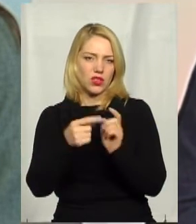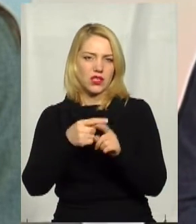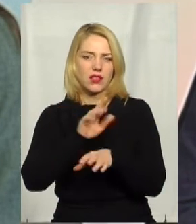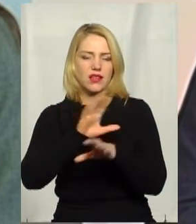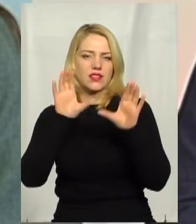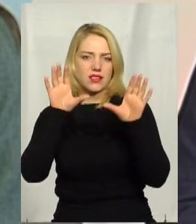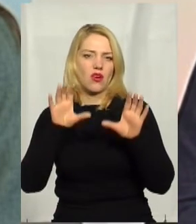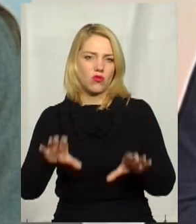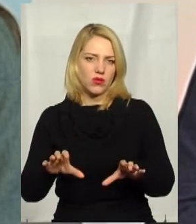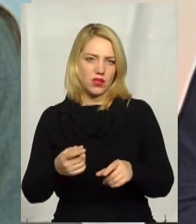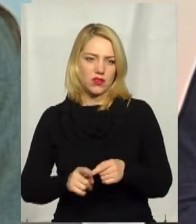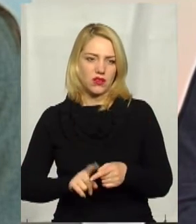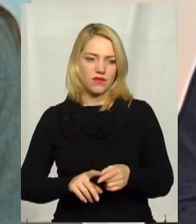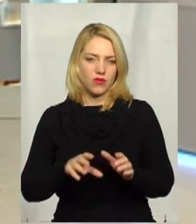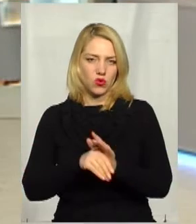несанкціоновано.